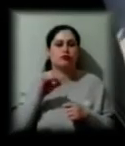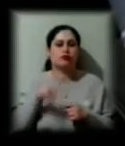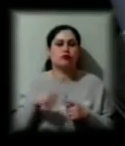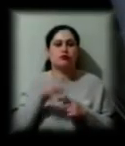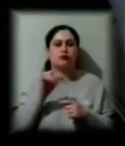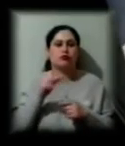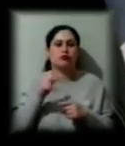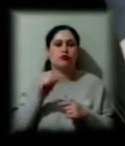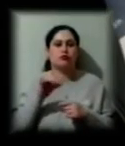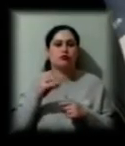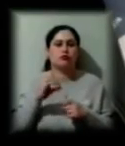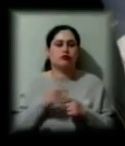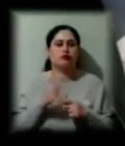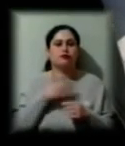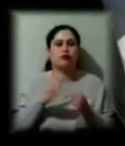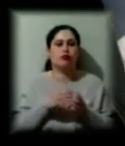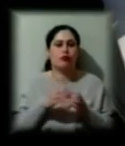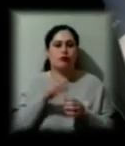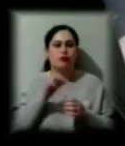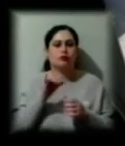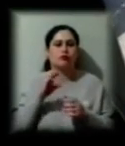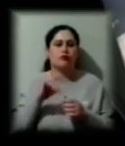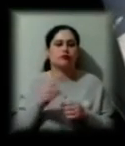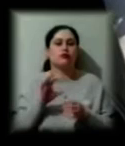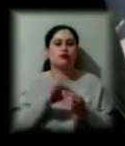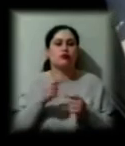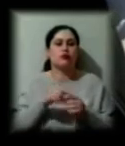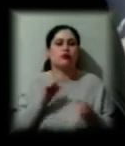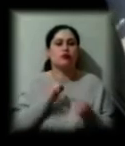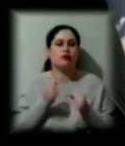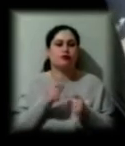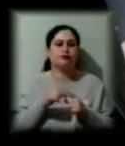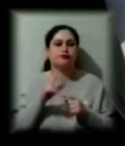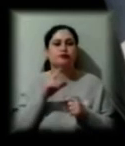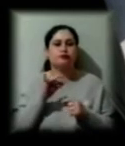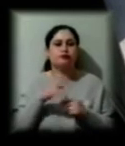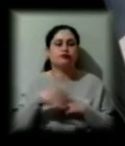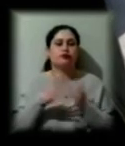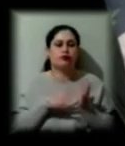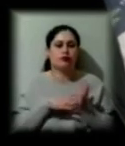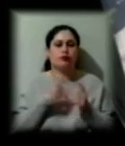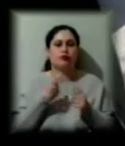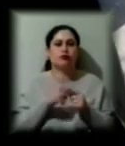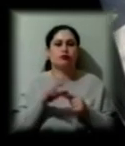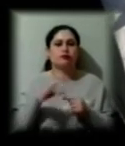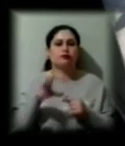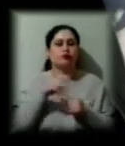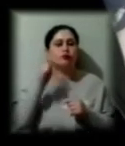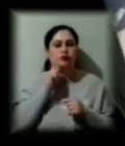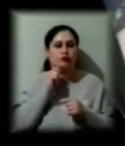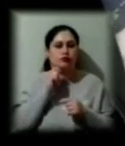Компанія БРСМ «Нафта» долучилася до спільної боротьби з COVID-19 по всій країні. Ми